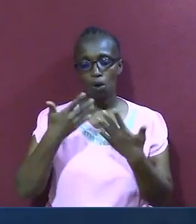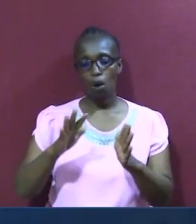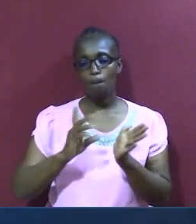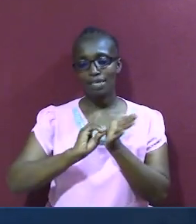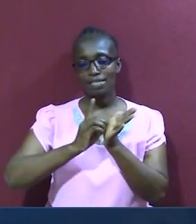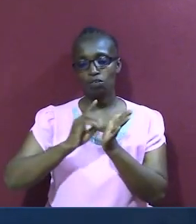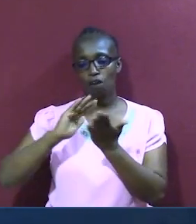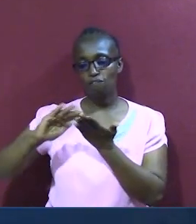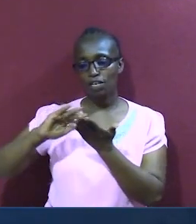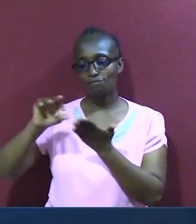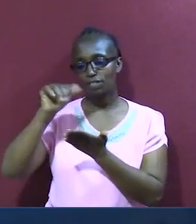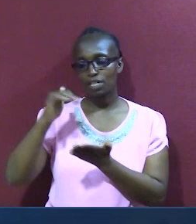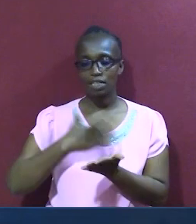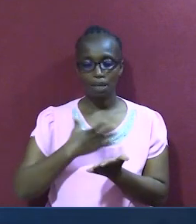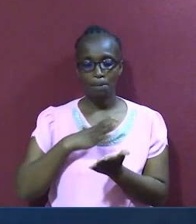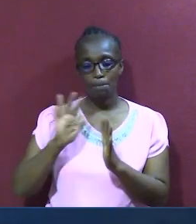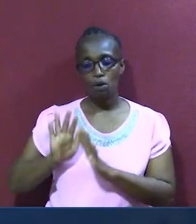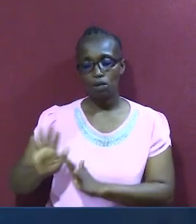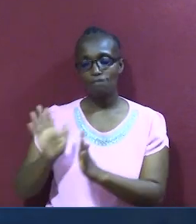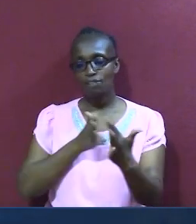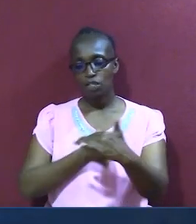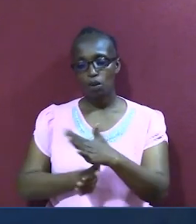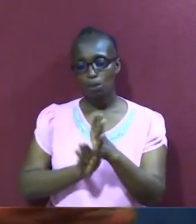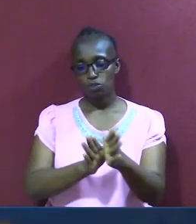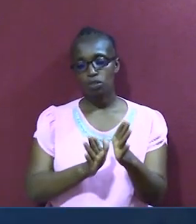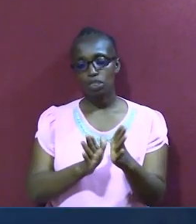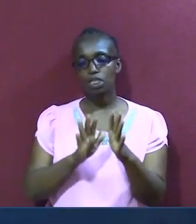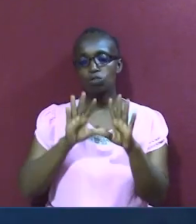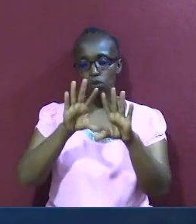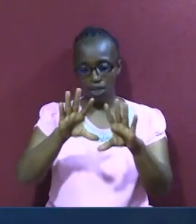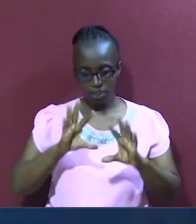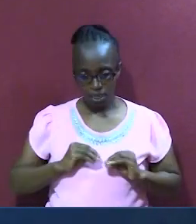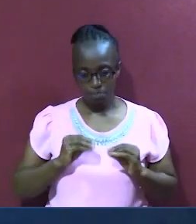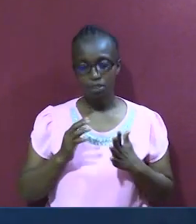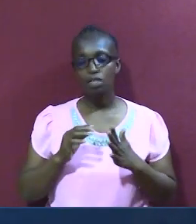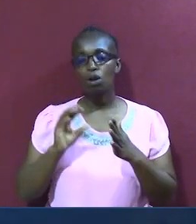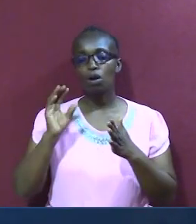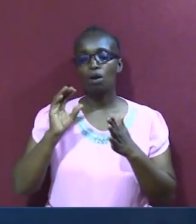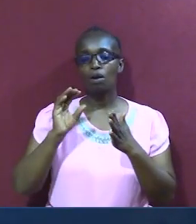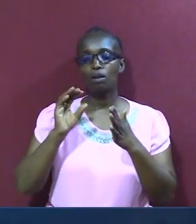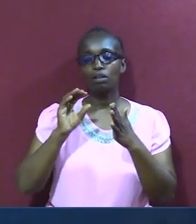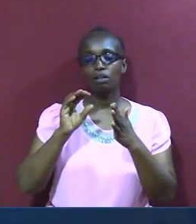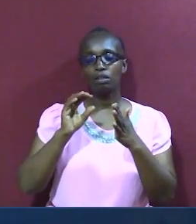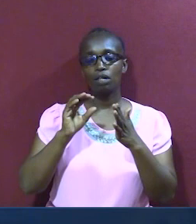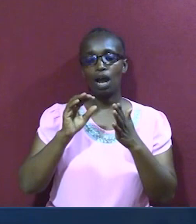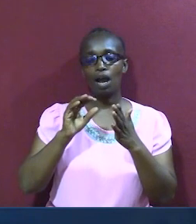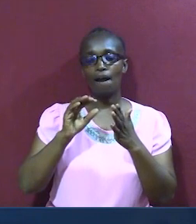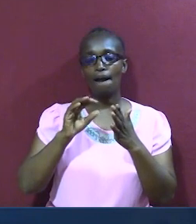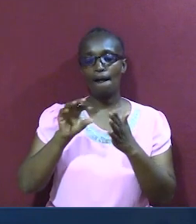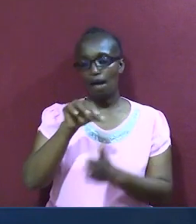wengine, achia nafasi, ya kukumbali, ata mtu wakikukosea, na